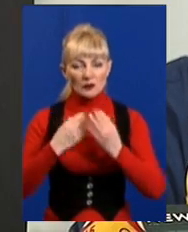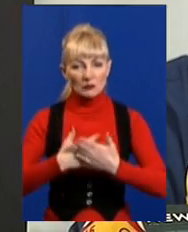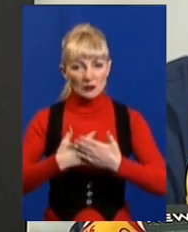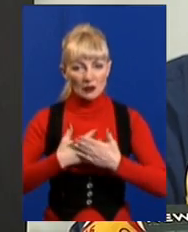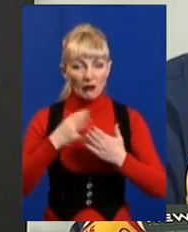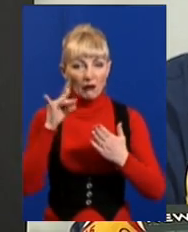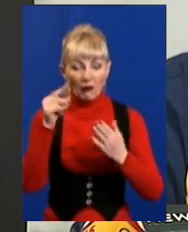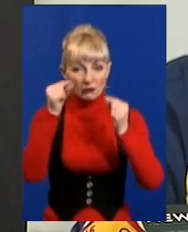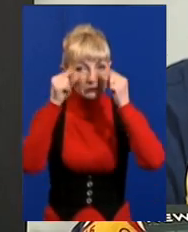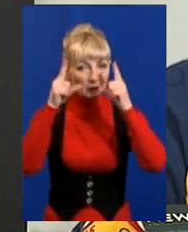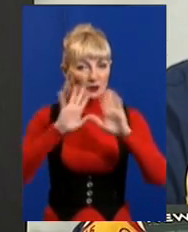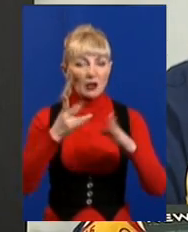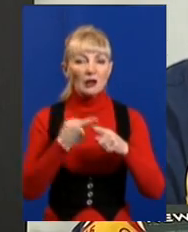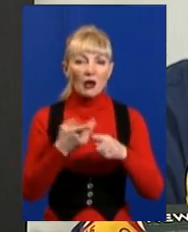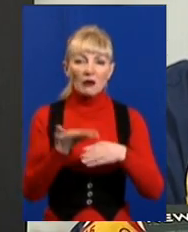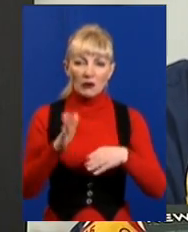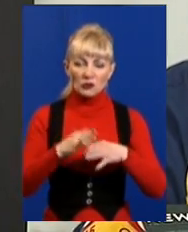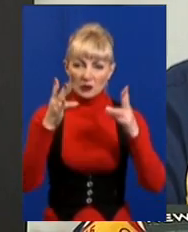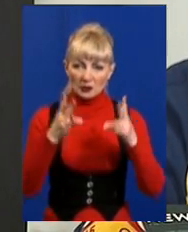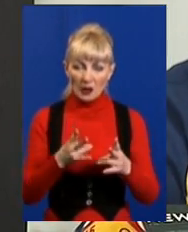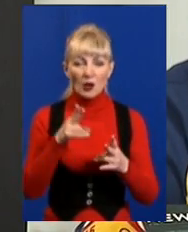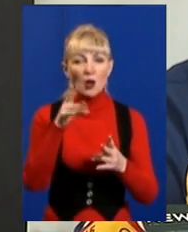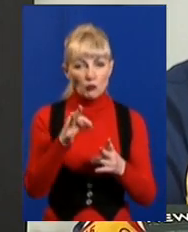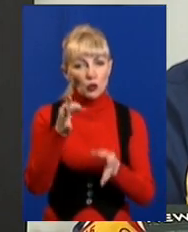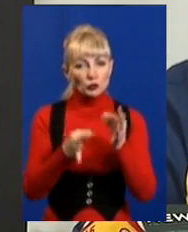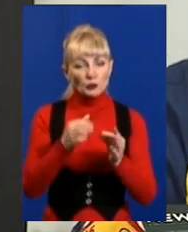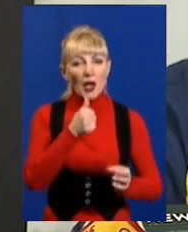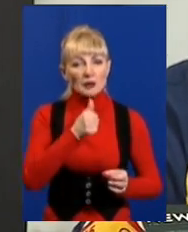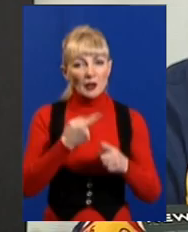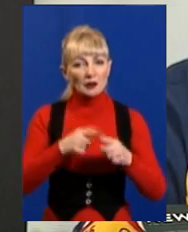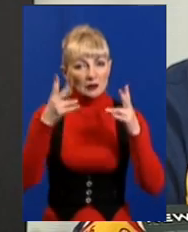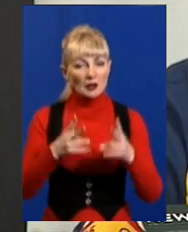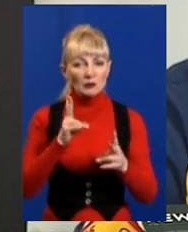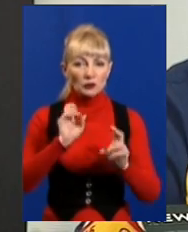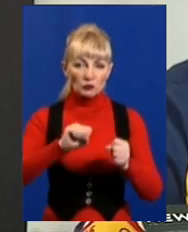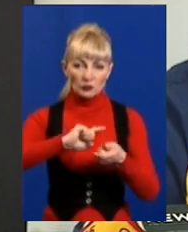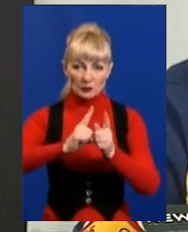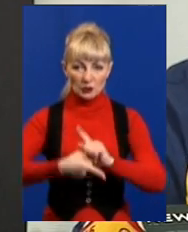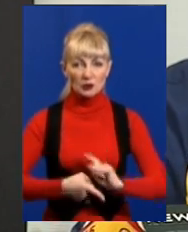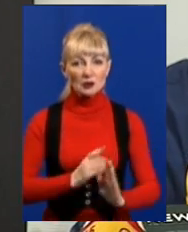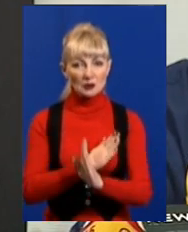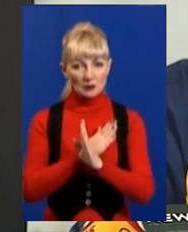тямі. Це тяжкі травми. За класифікацією судових експертів, це травми, які можуть спричинити смерть.